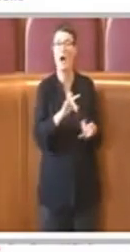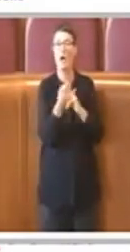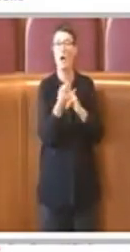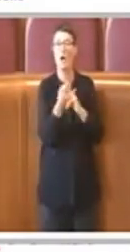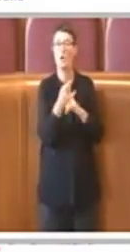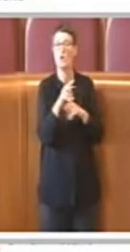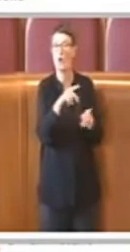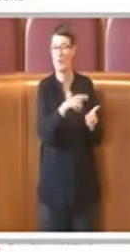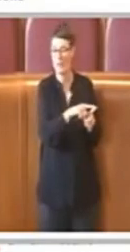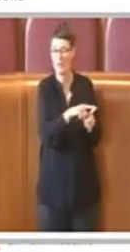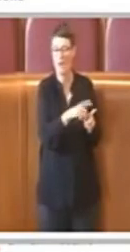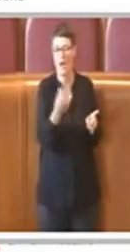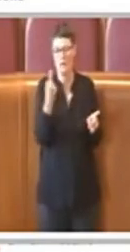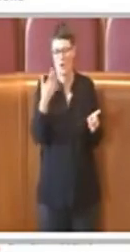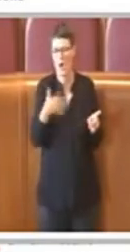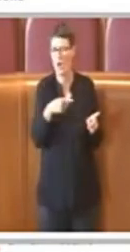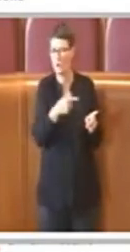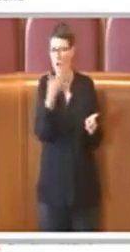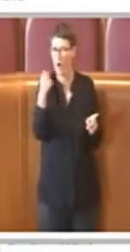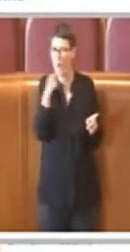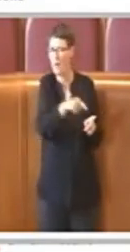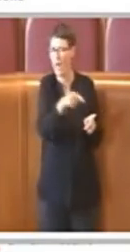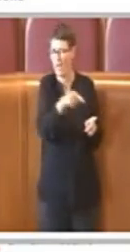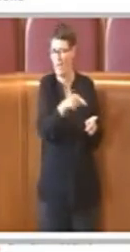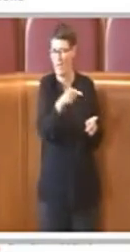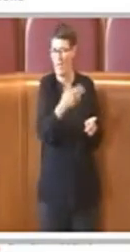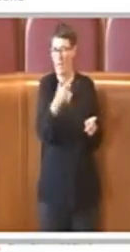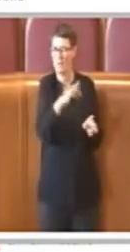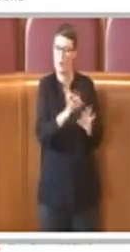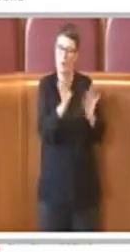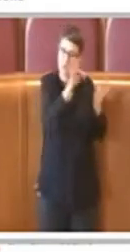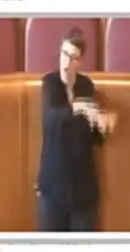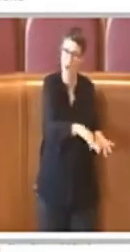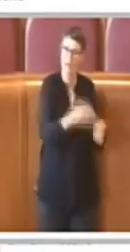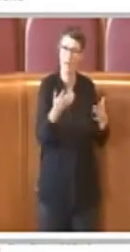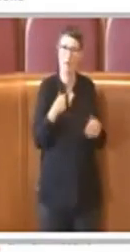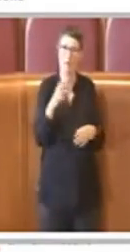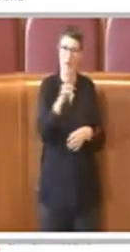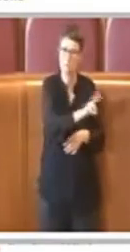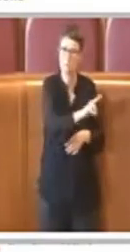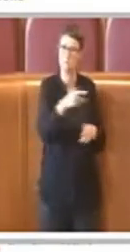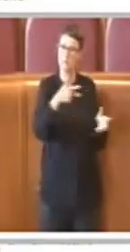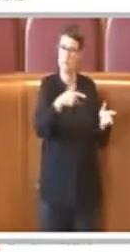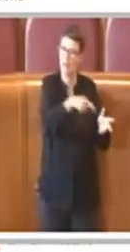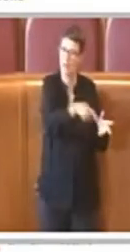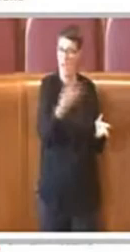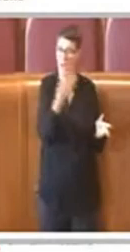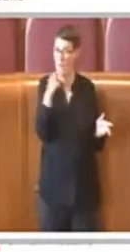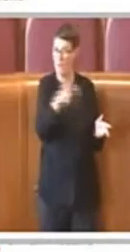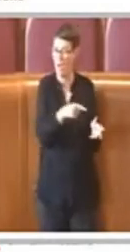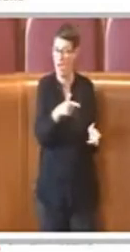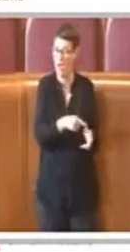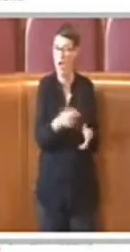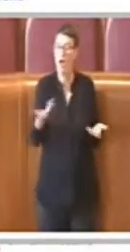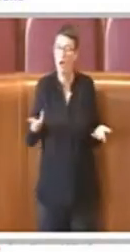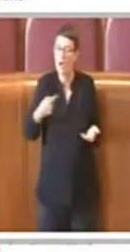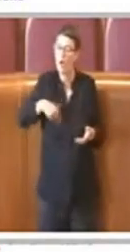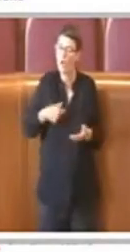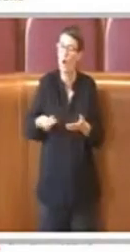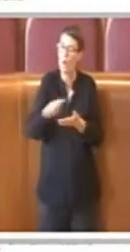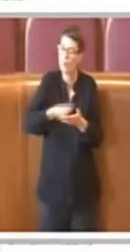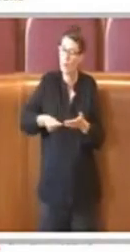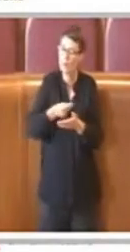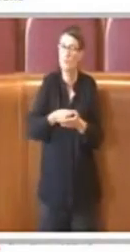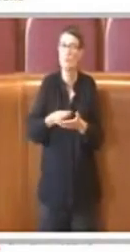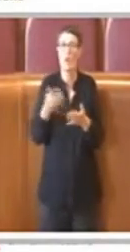manchi, quanto manchi a questa università una connessione su ferro, quindi abbiamo portato questo progetto molto ambizioso, che poi ovviamente è stato finanziato dal MIT